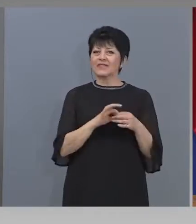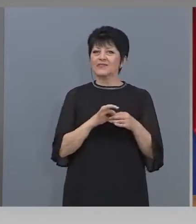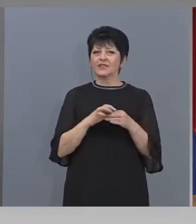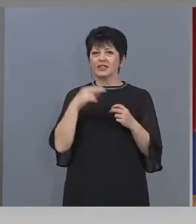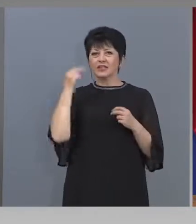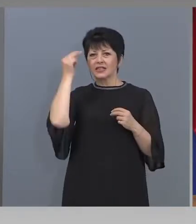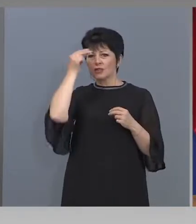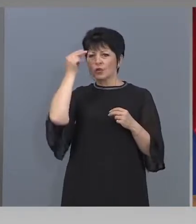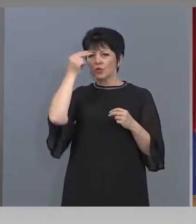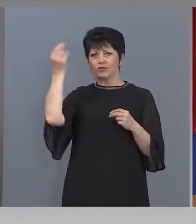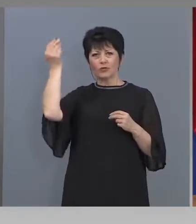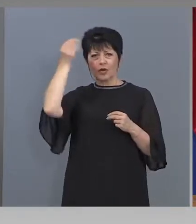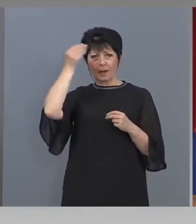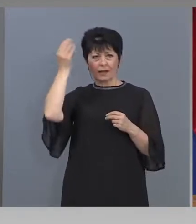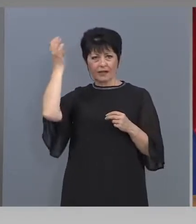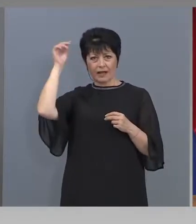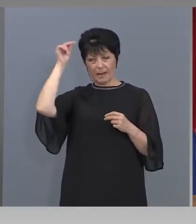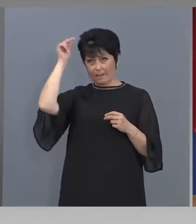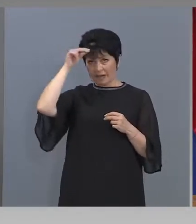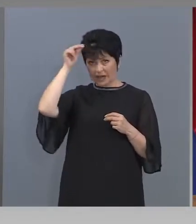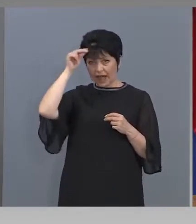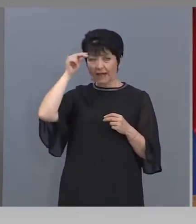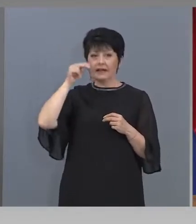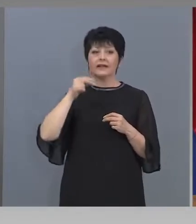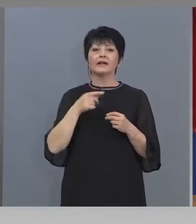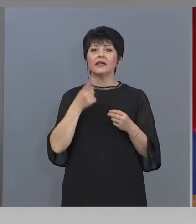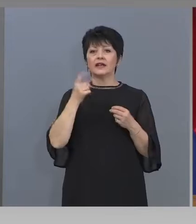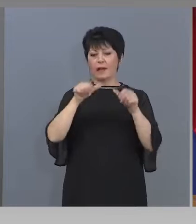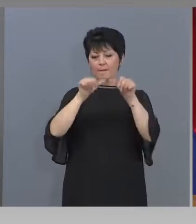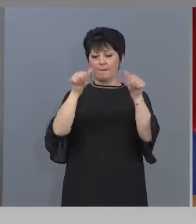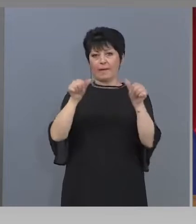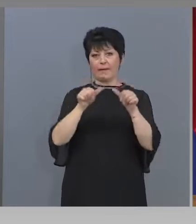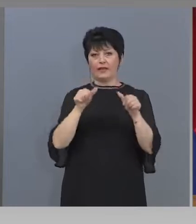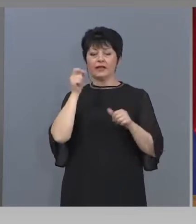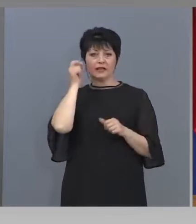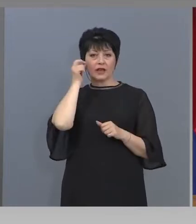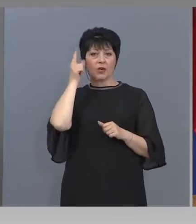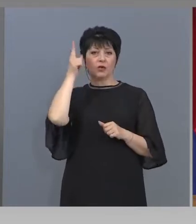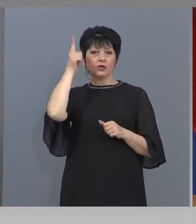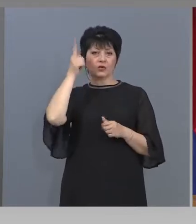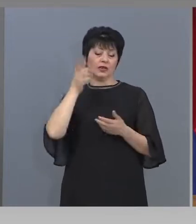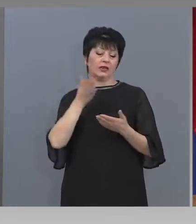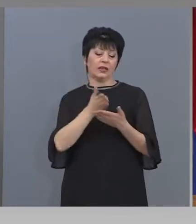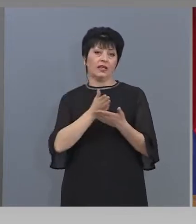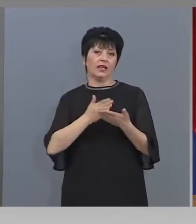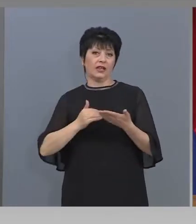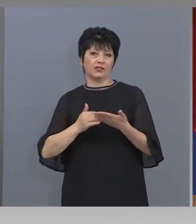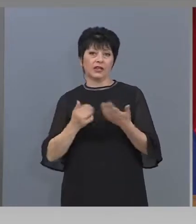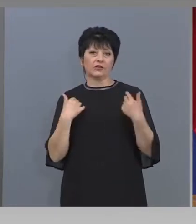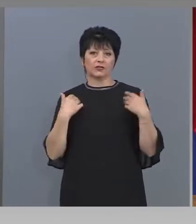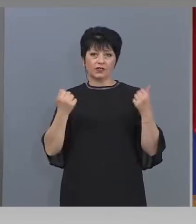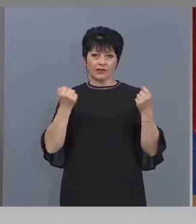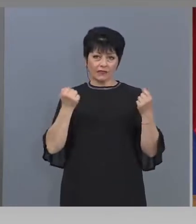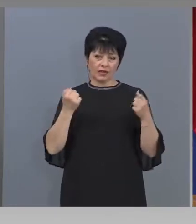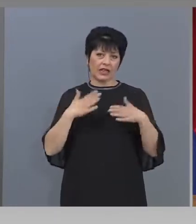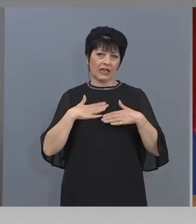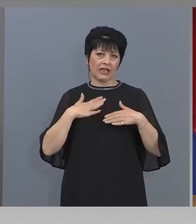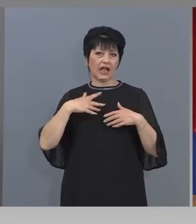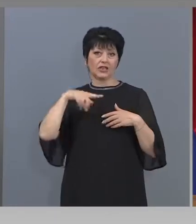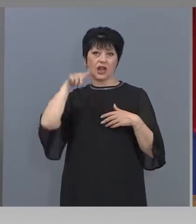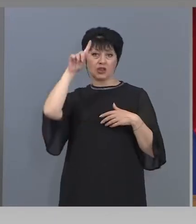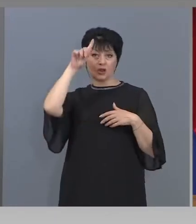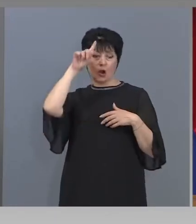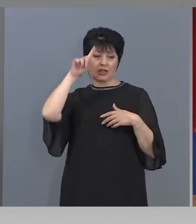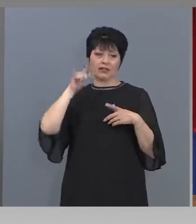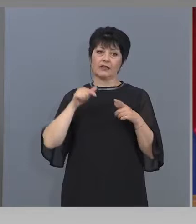паметник на културата, която е част от живота в нашата столица. Той трябва да